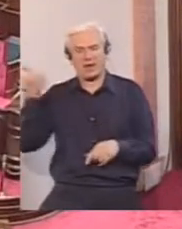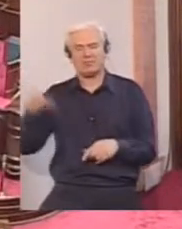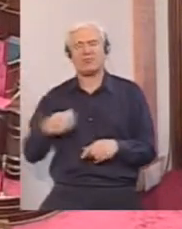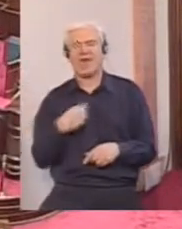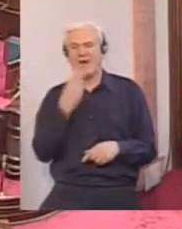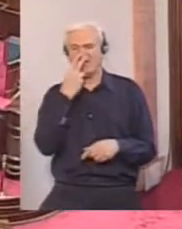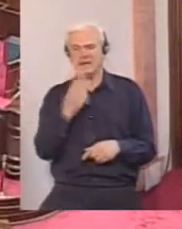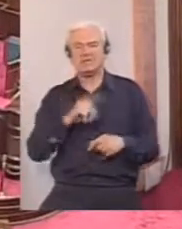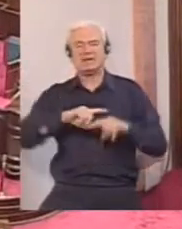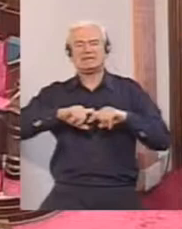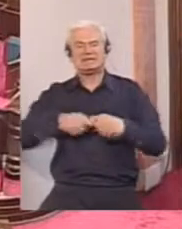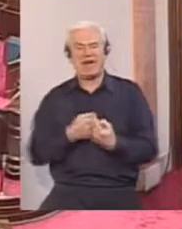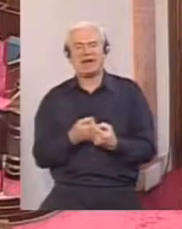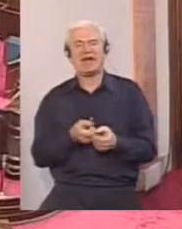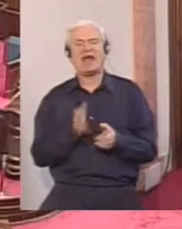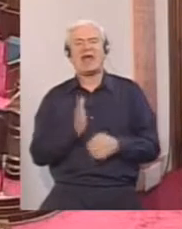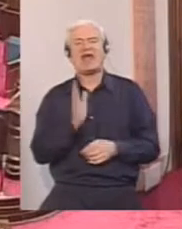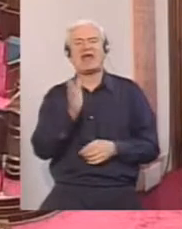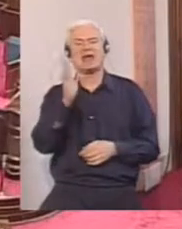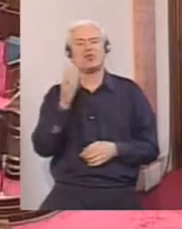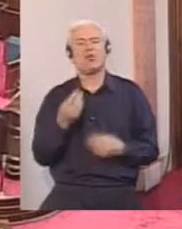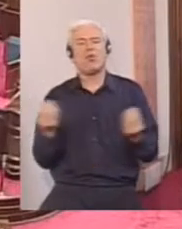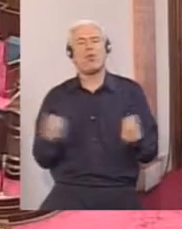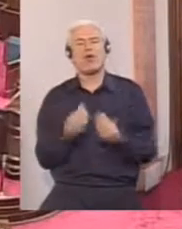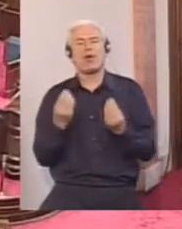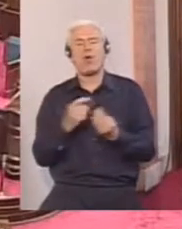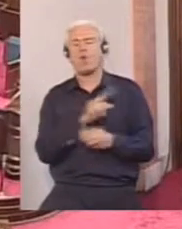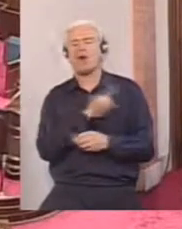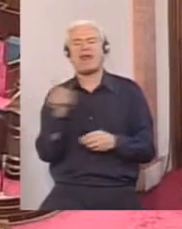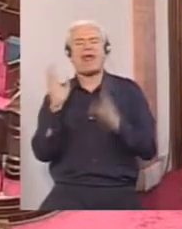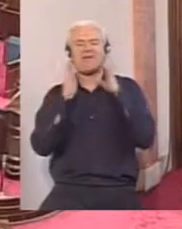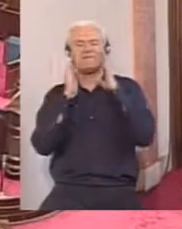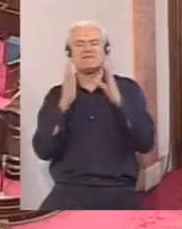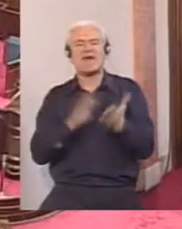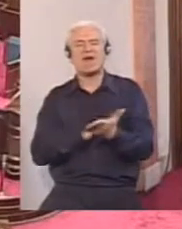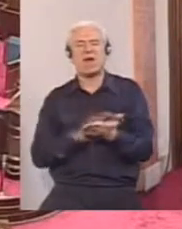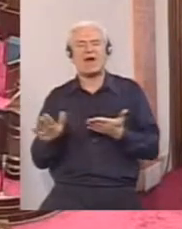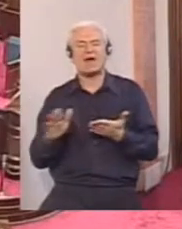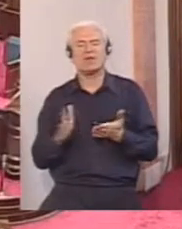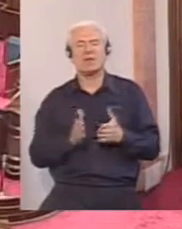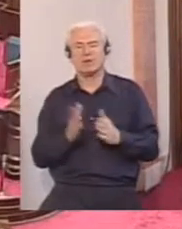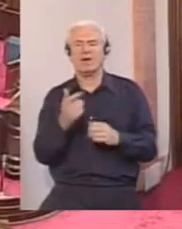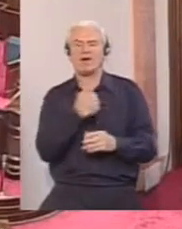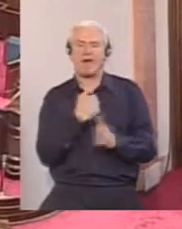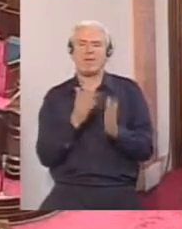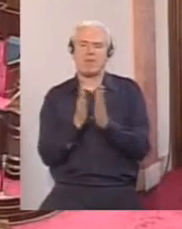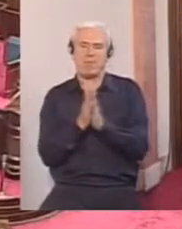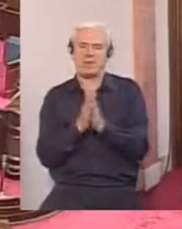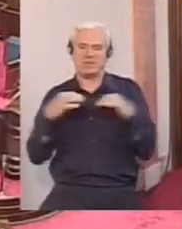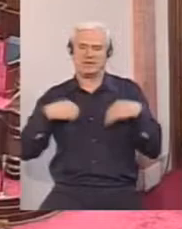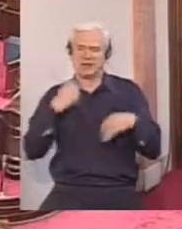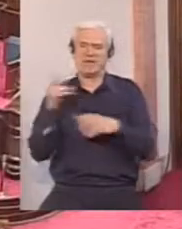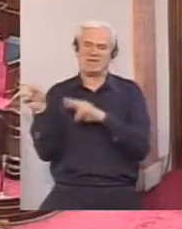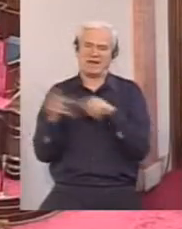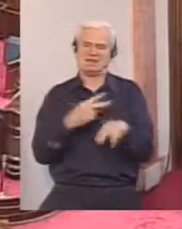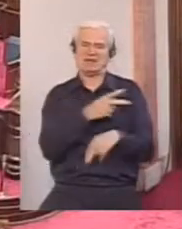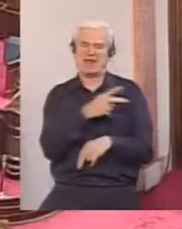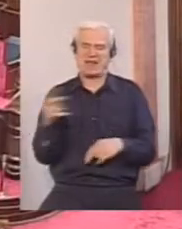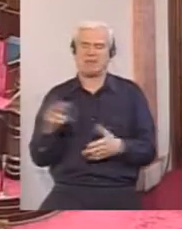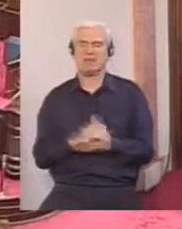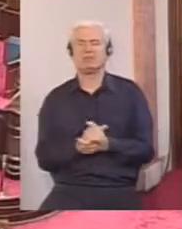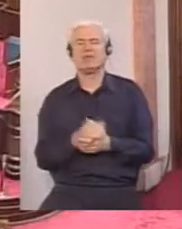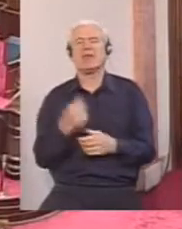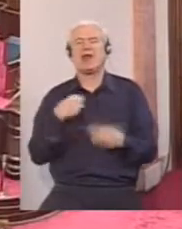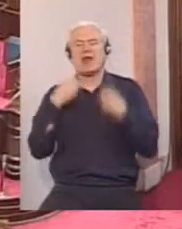Vidim da su stvari krenule u nekom neverovatnom toku, ali da objasnimo... Pa ja bi vas molio da se vratimo. Da, dakle, da objasnimo